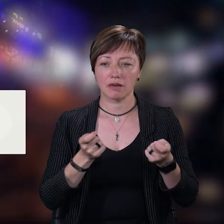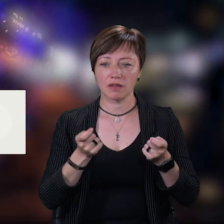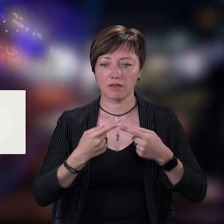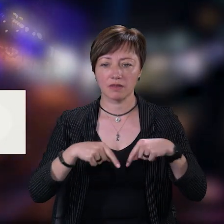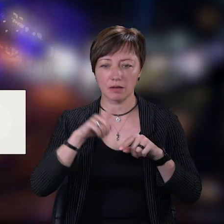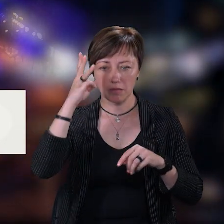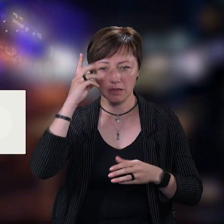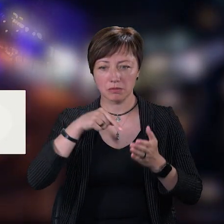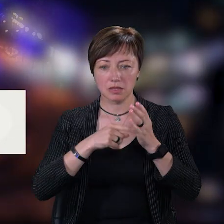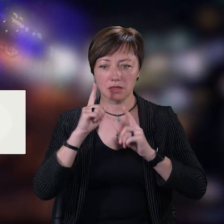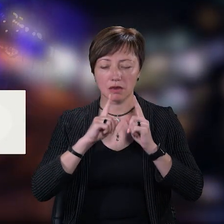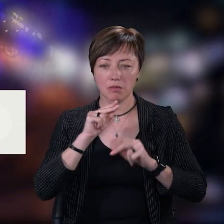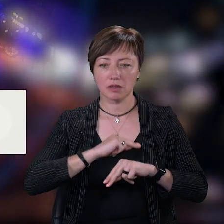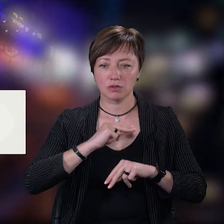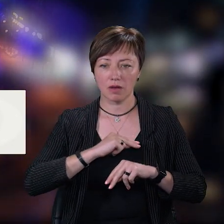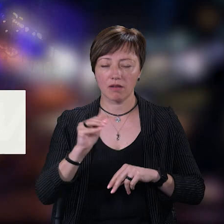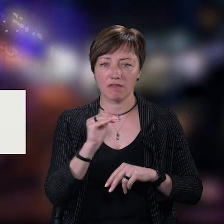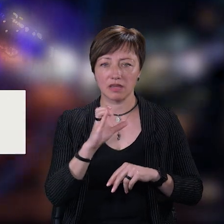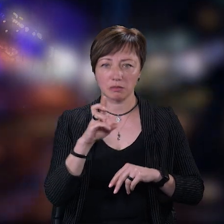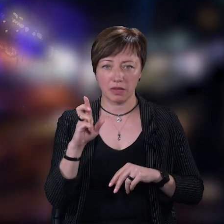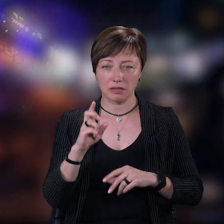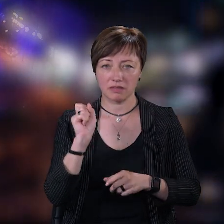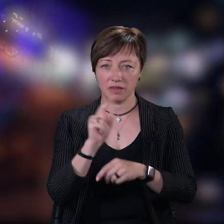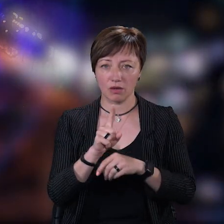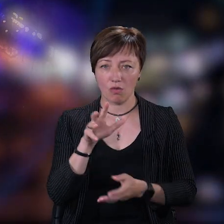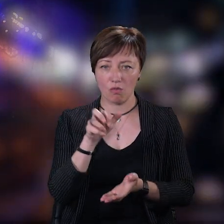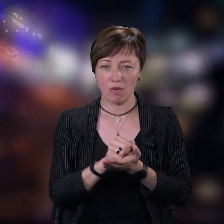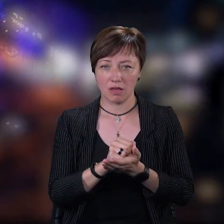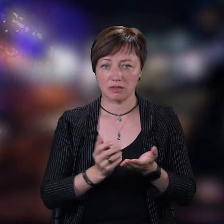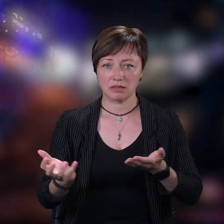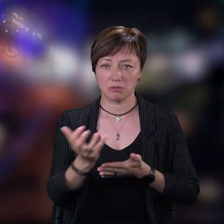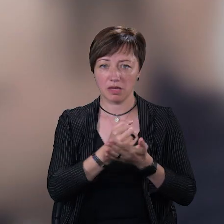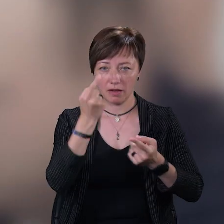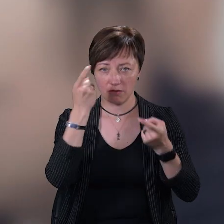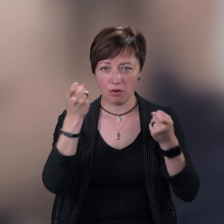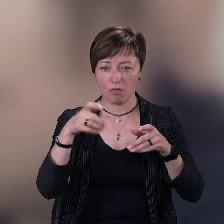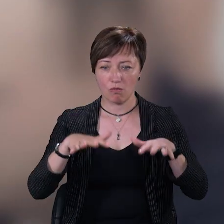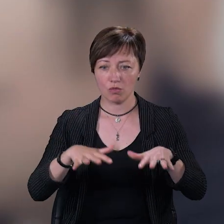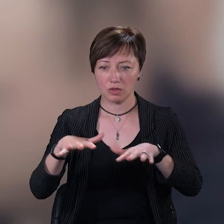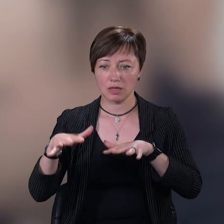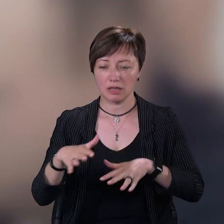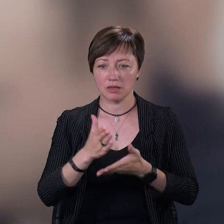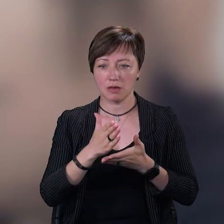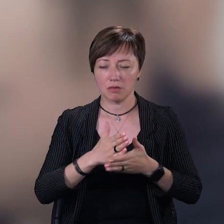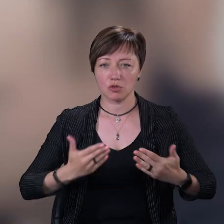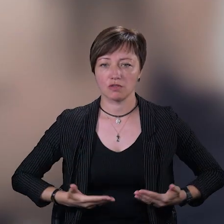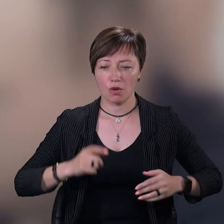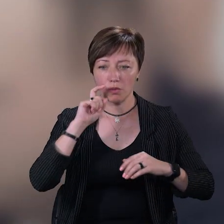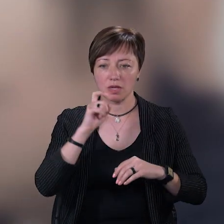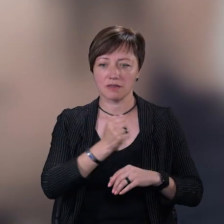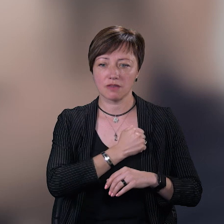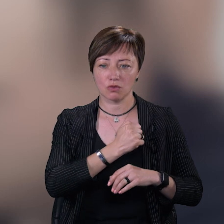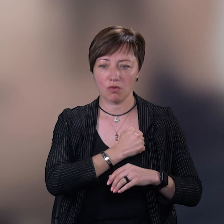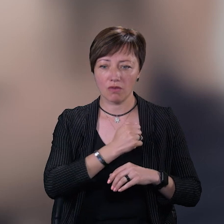відділів Хмельницької міськради, який працював на ФСБ. За вказівкою окупантів, чиновник збирав інформацію про пункти дислокації та місця проживання українських